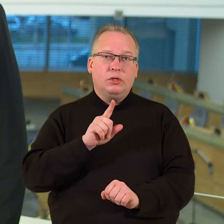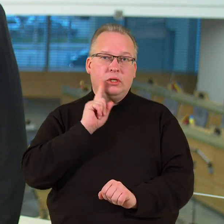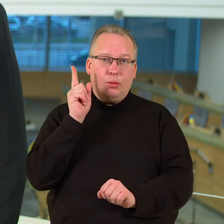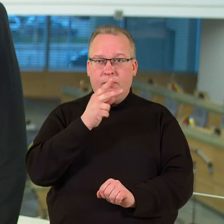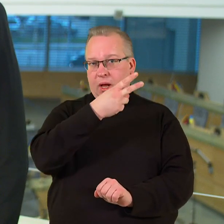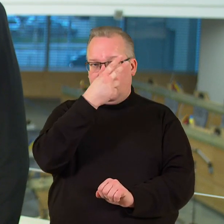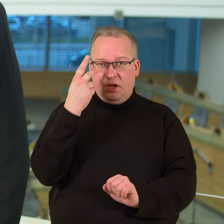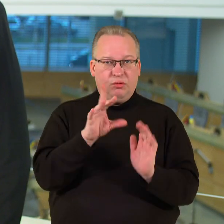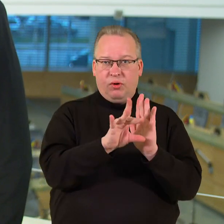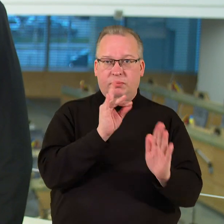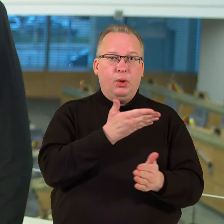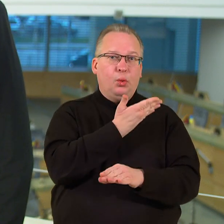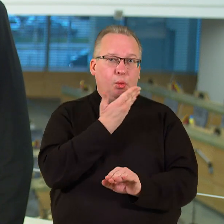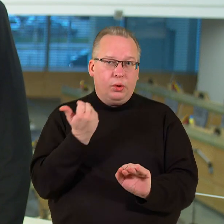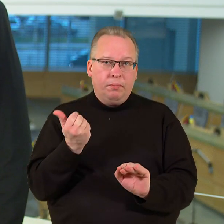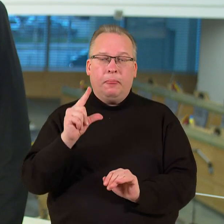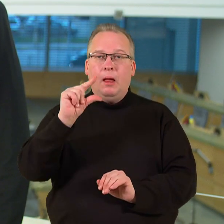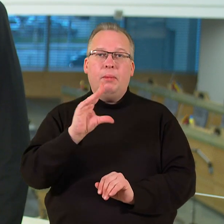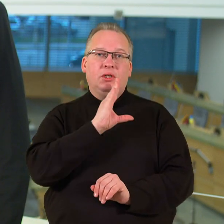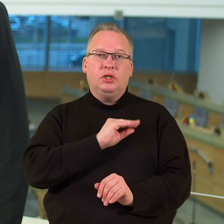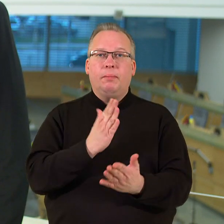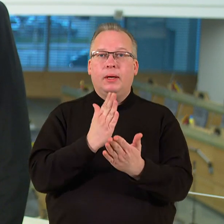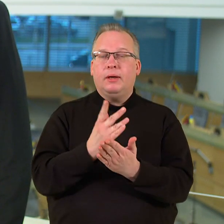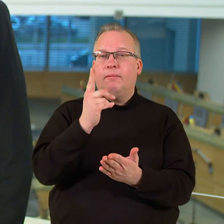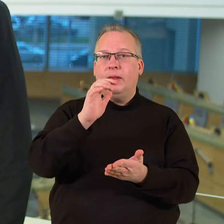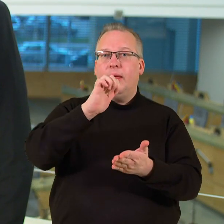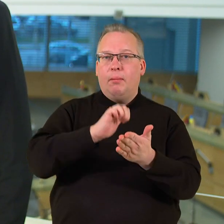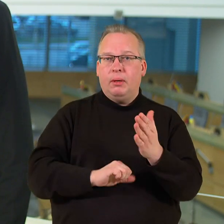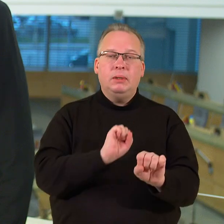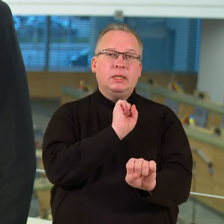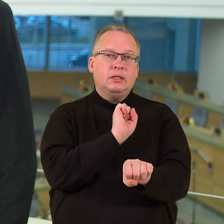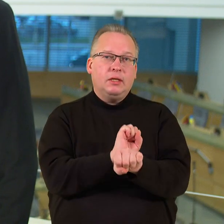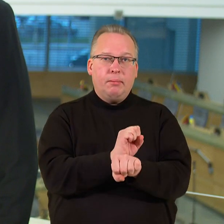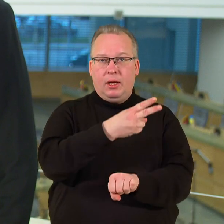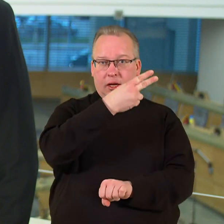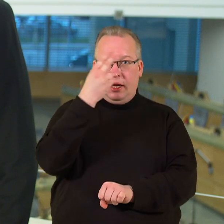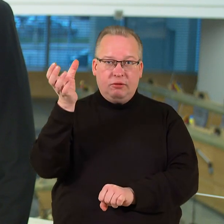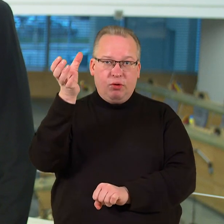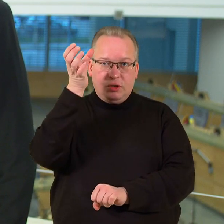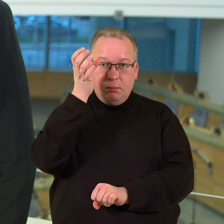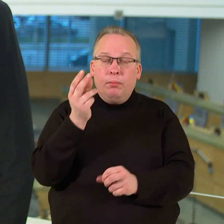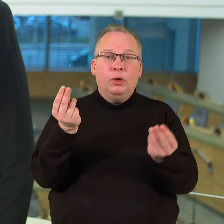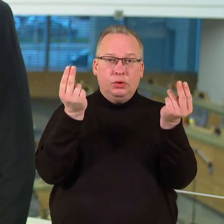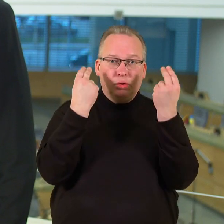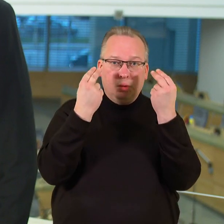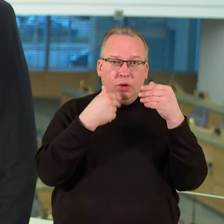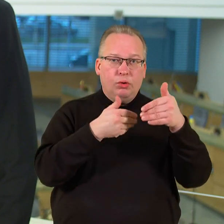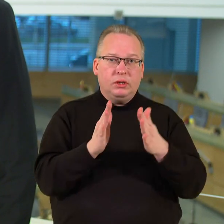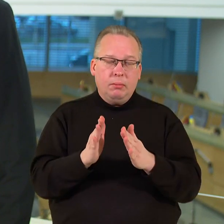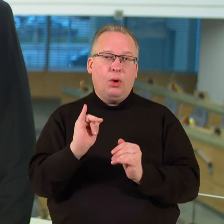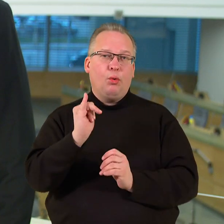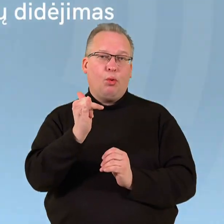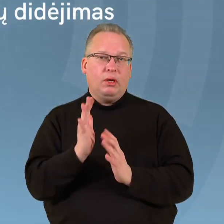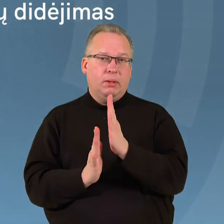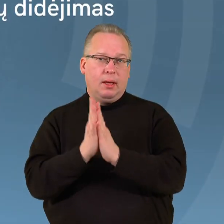Lietuvoje nesirenka. Maži atlyginimai yra viena iš priežasčių stabdančių Lietuvos mokslo ir studijų sistemos kokybinę